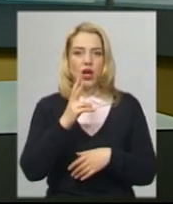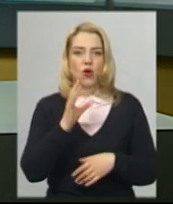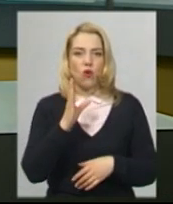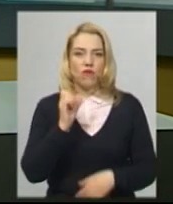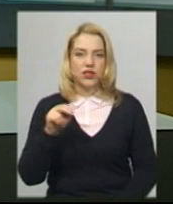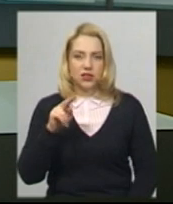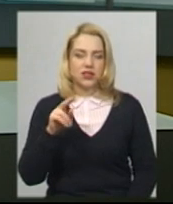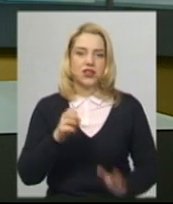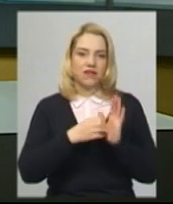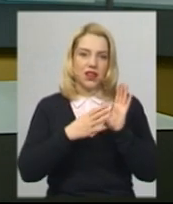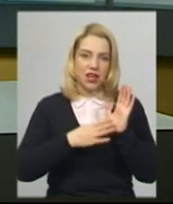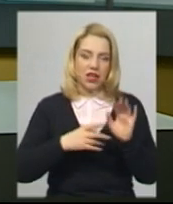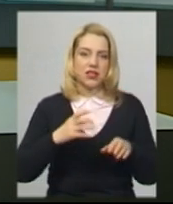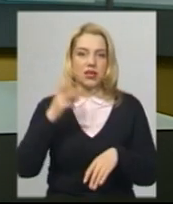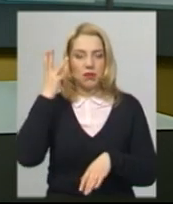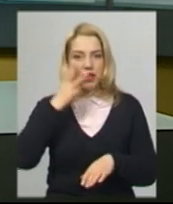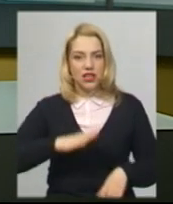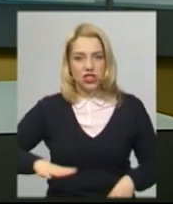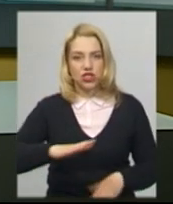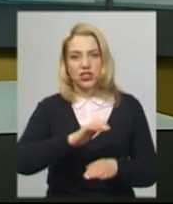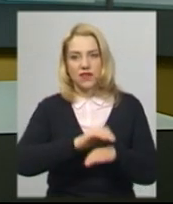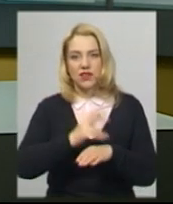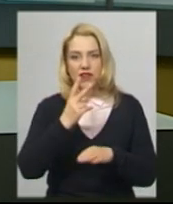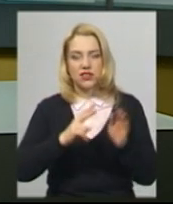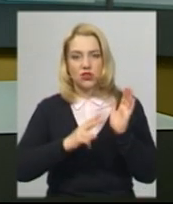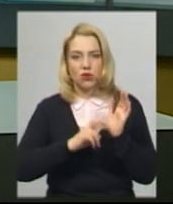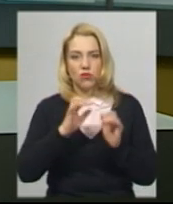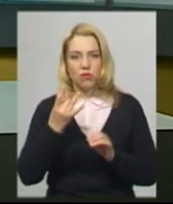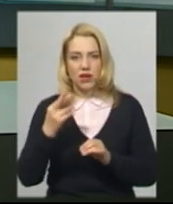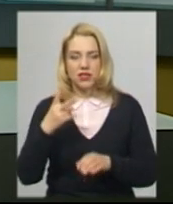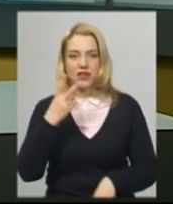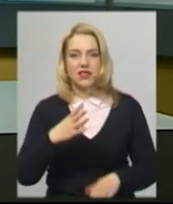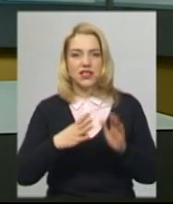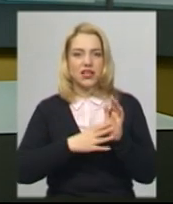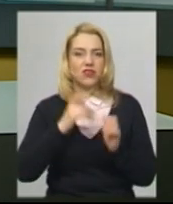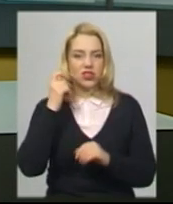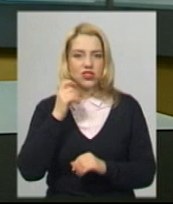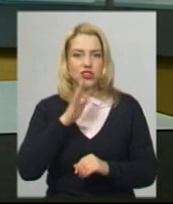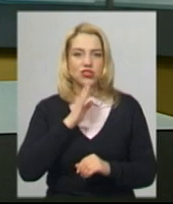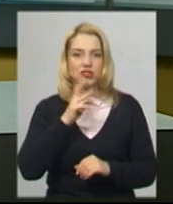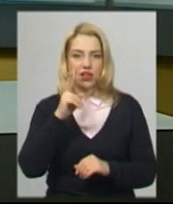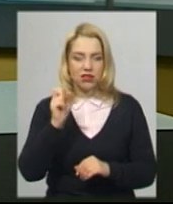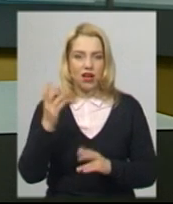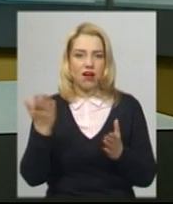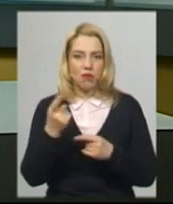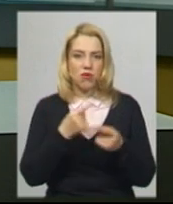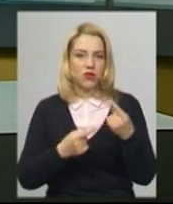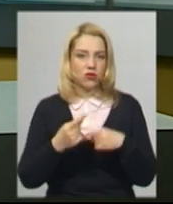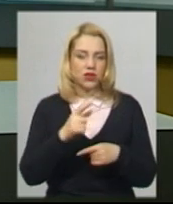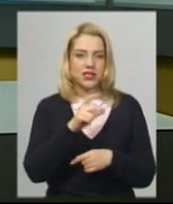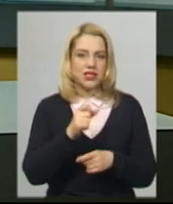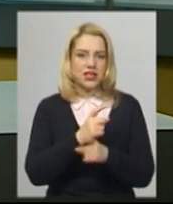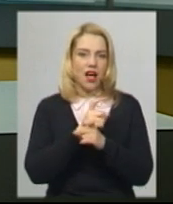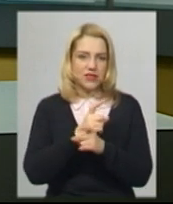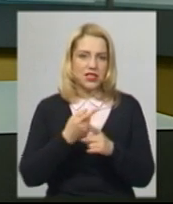-19 на Хмельниччині зафіксували 27 березня у 29-річної хмельничанки, яка повернулася із Австрії. Вона